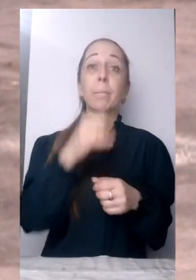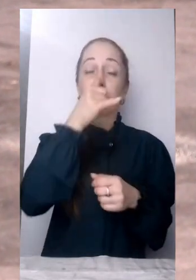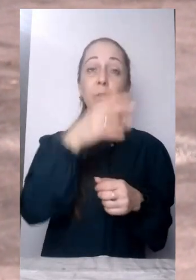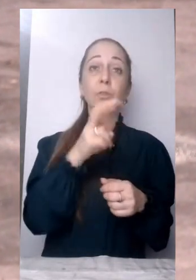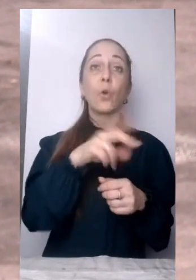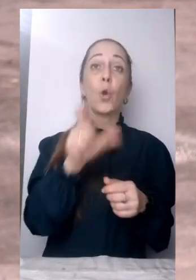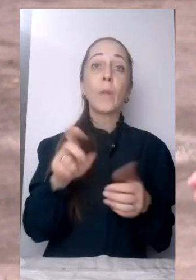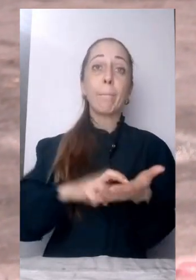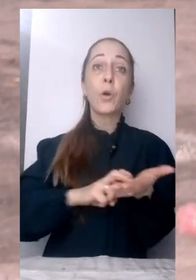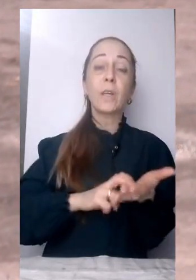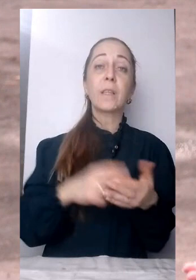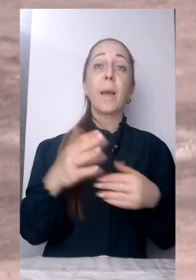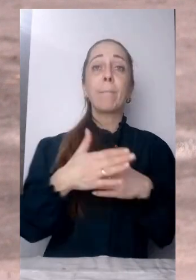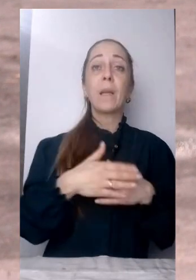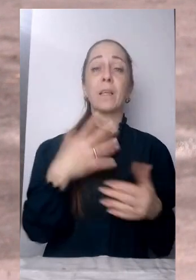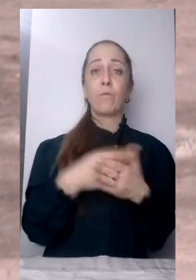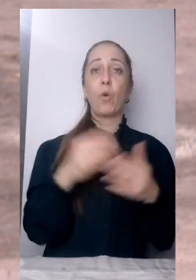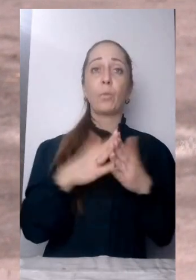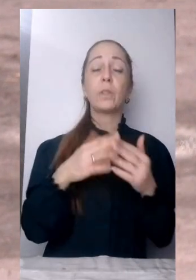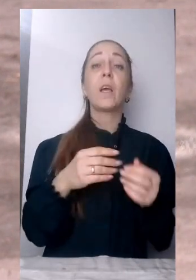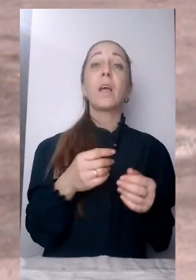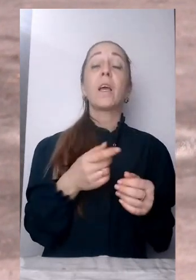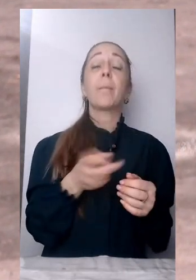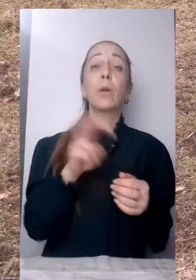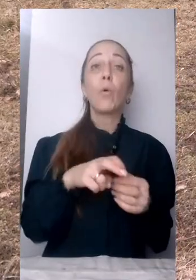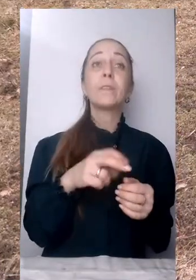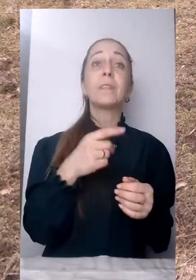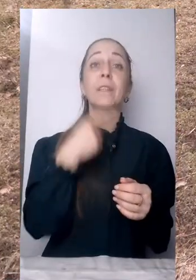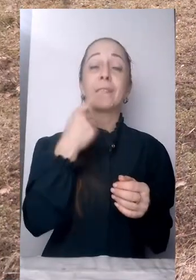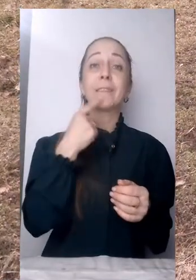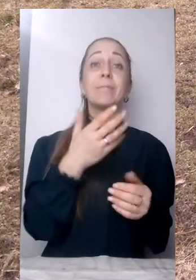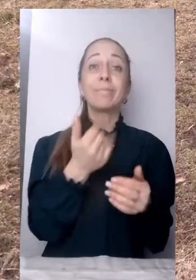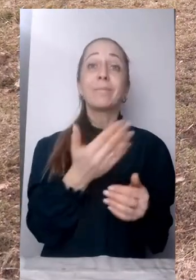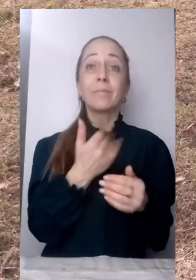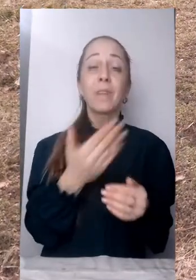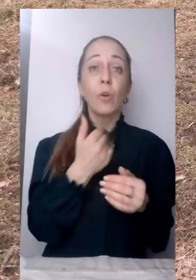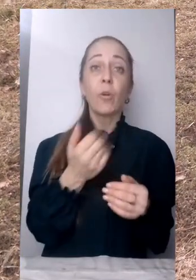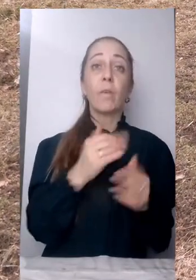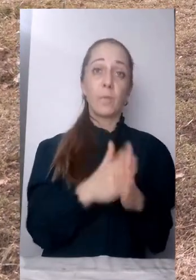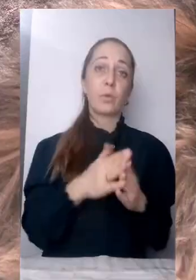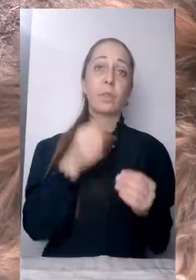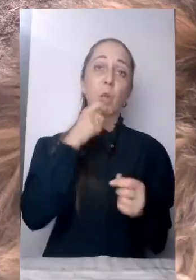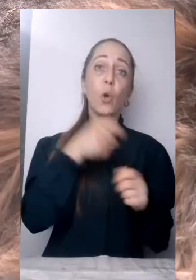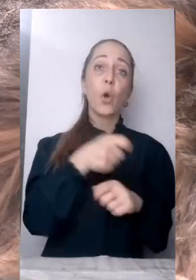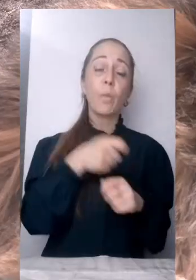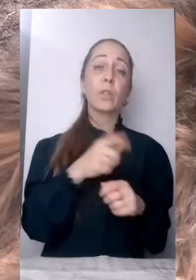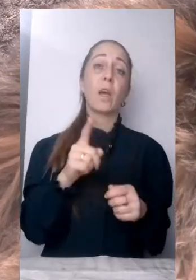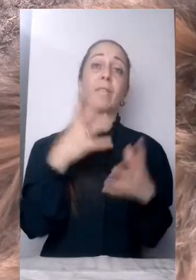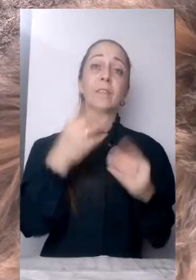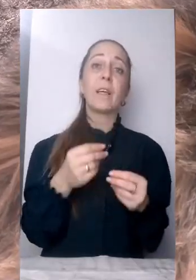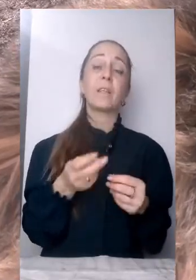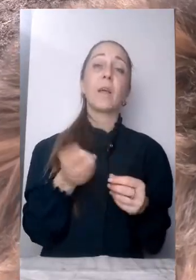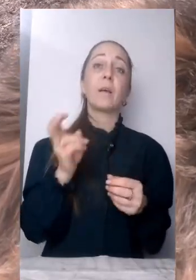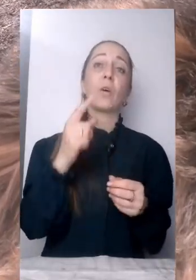приходити і гукати. Ми не можемо знати, де вони йдять, просто їх гукати. Валерія говорить, що в день потрібно кілограм сухого корму для